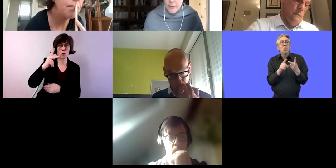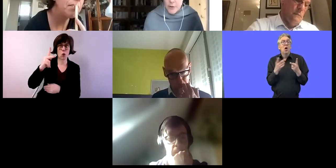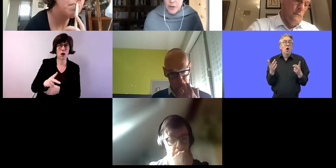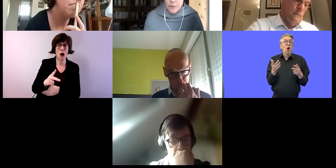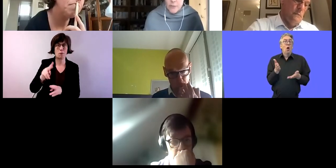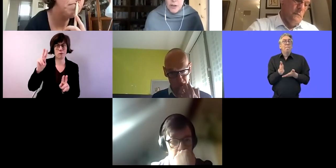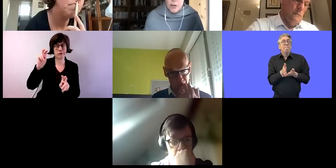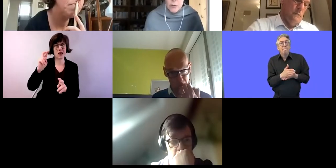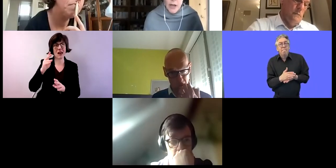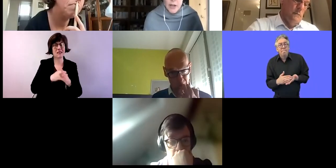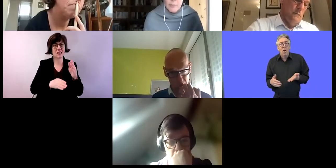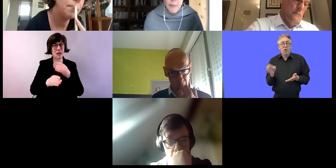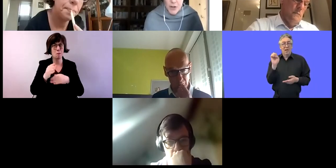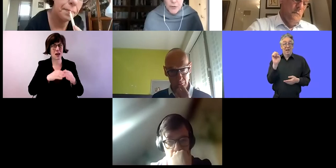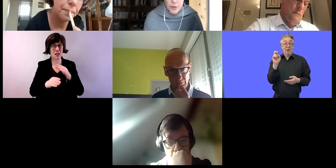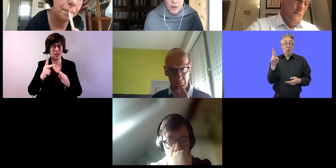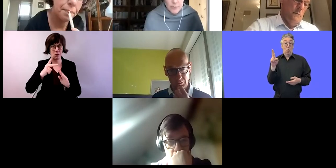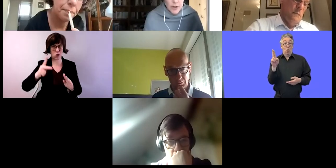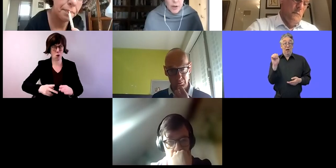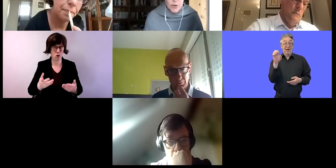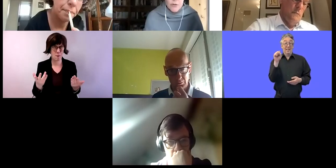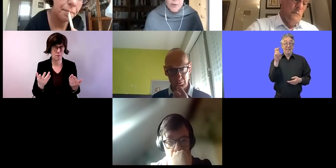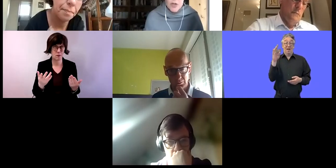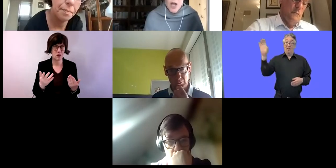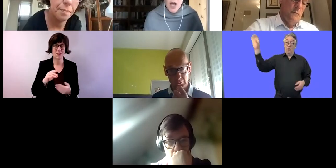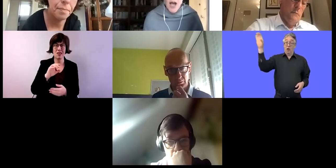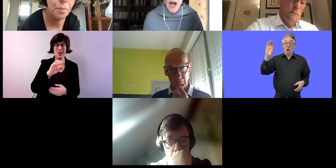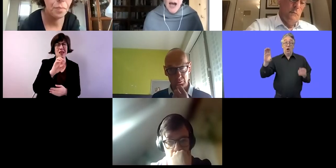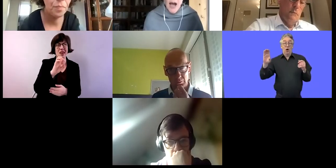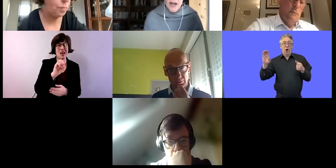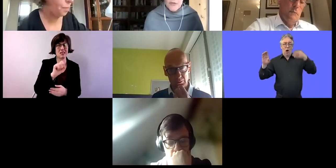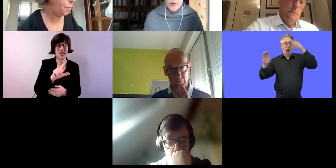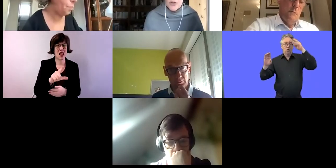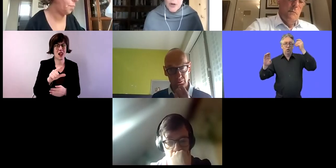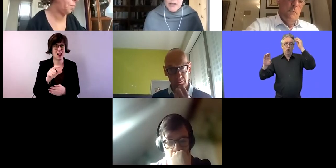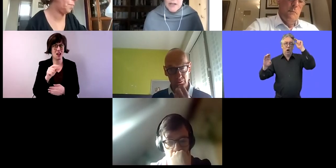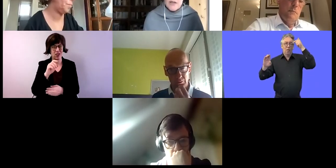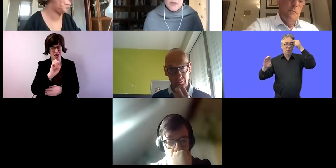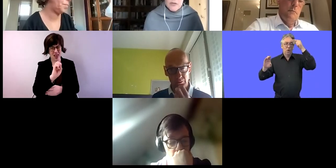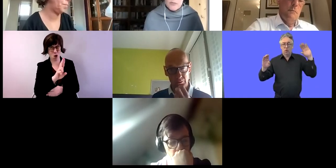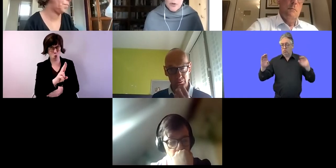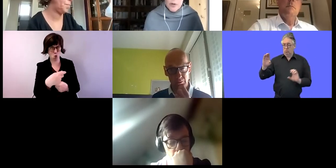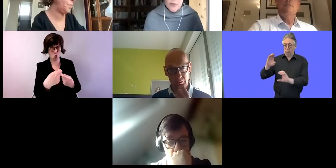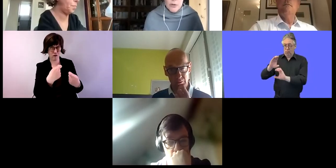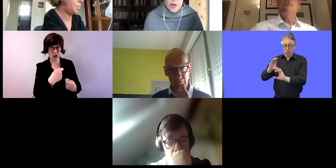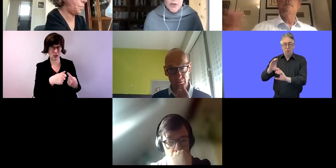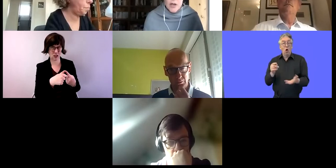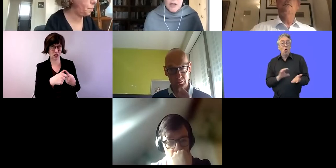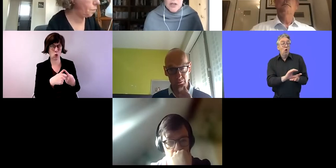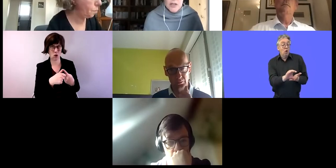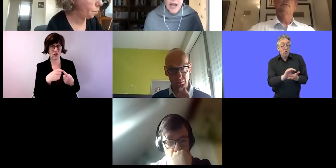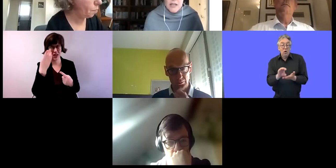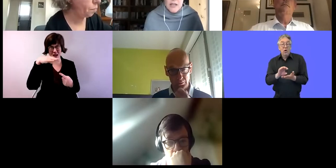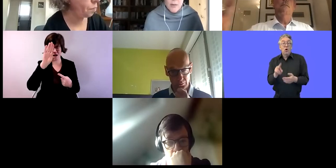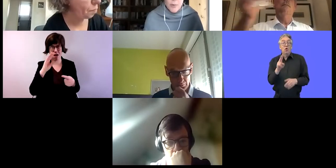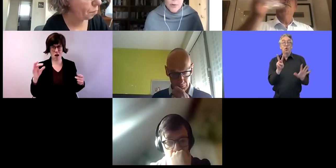das Ability-Programm nennen. Das wird mit ESF-Finanzierung von der EU und Finanzierung des irischen Staates